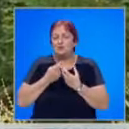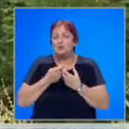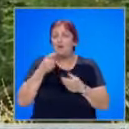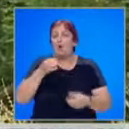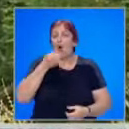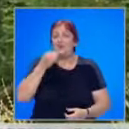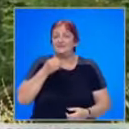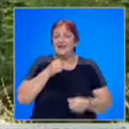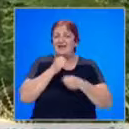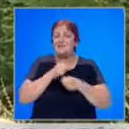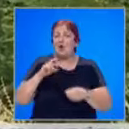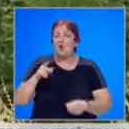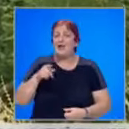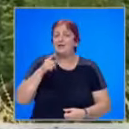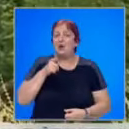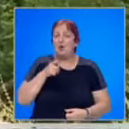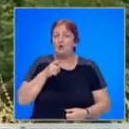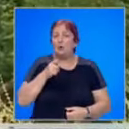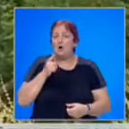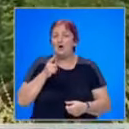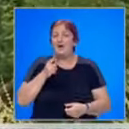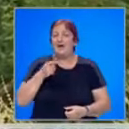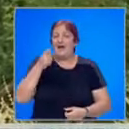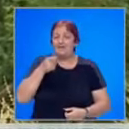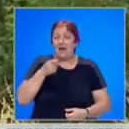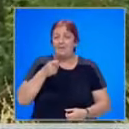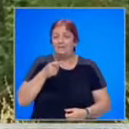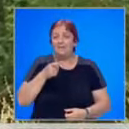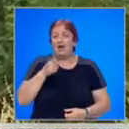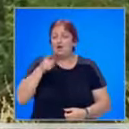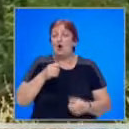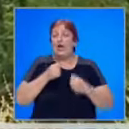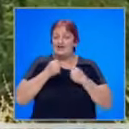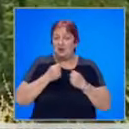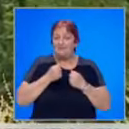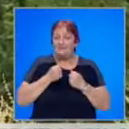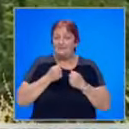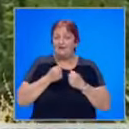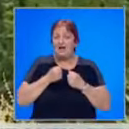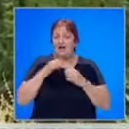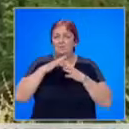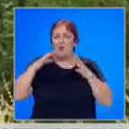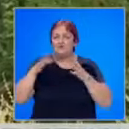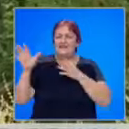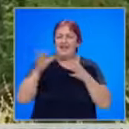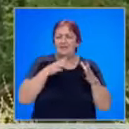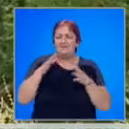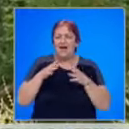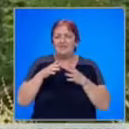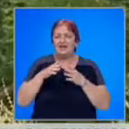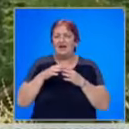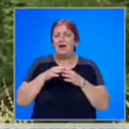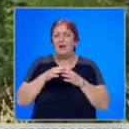обяснение на колегата, който е обворен, но слава богу е жив, силен порив на вятъра,